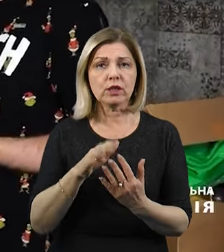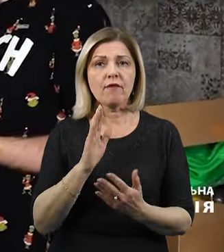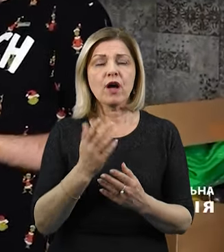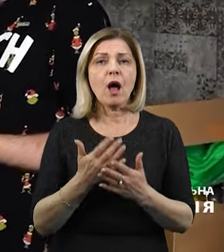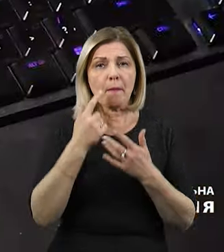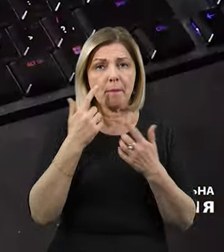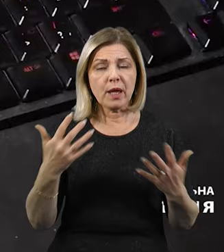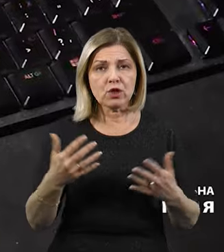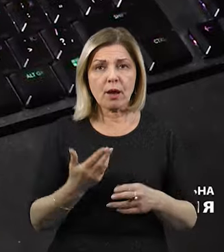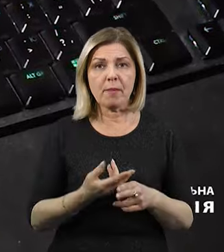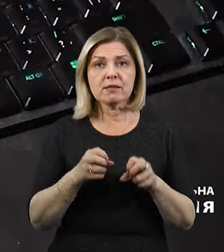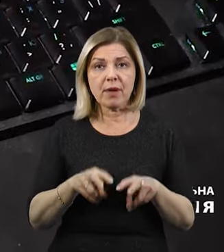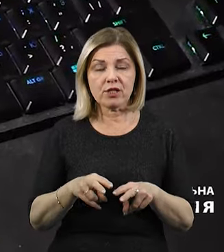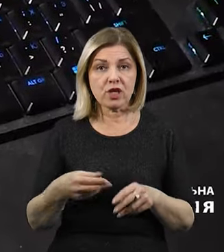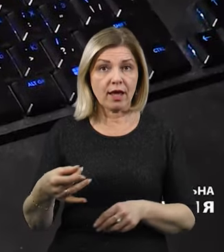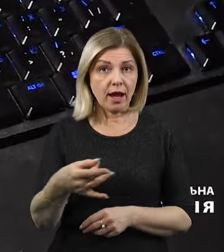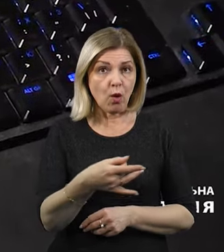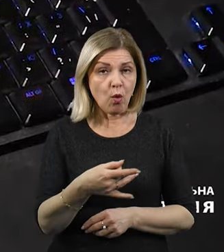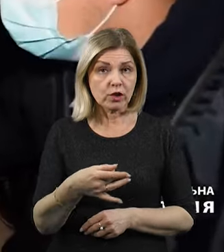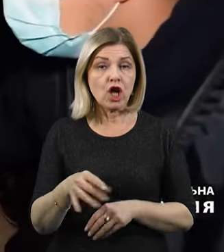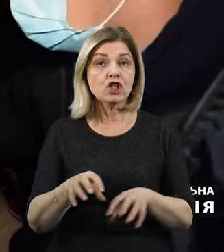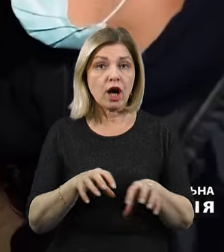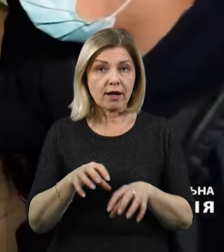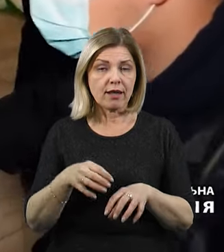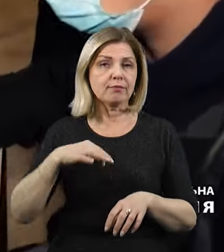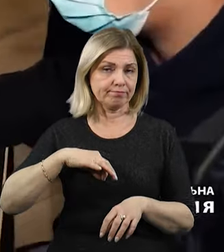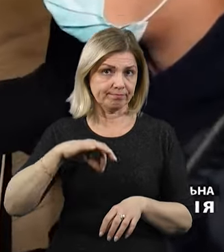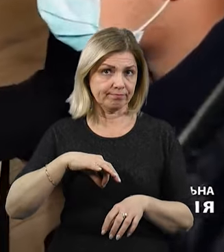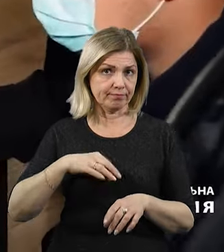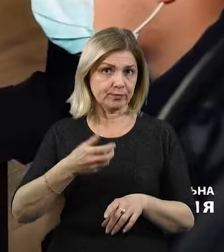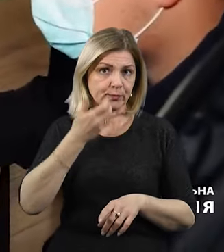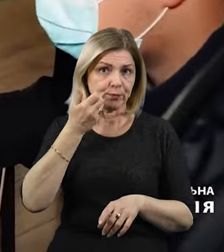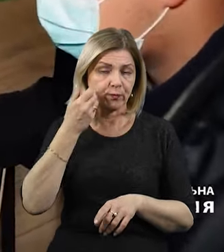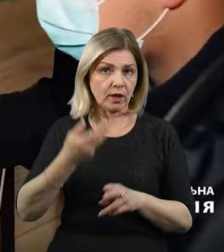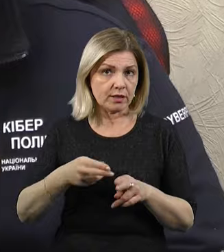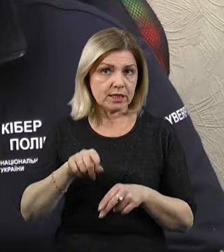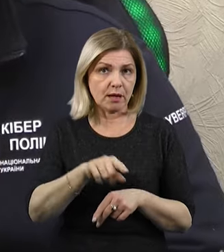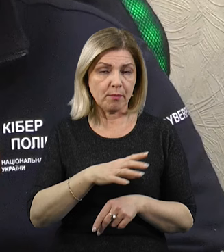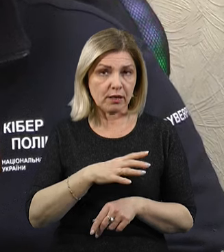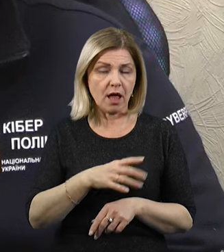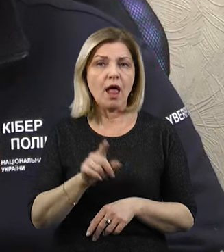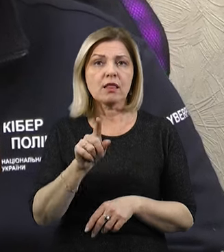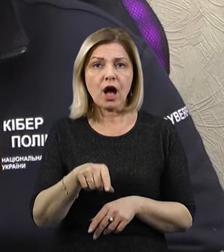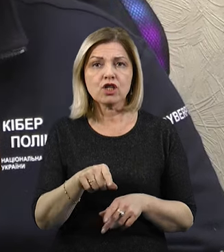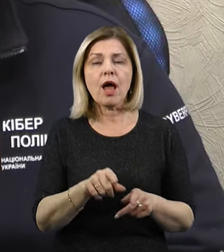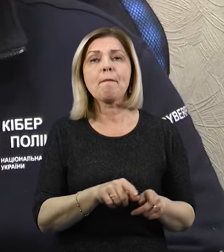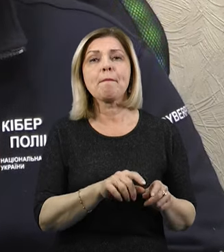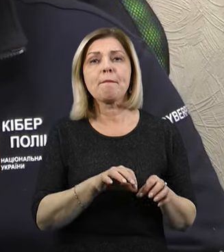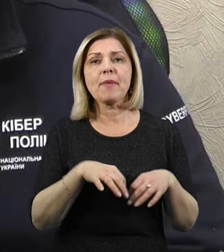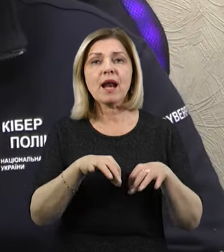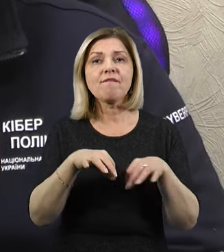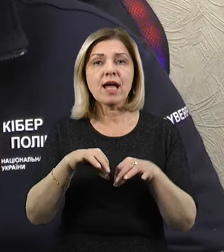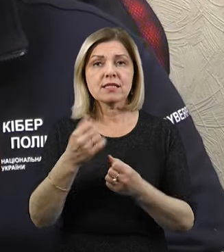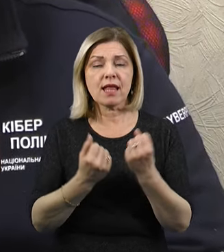наші регіони, шахрій так само цим скористовувався. Сюди ж можна віднести перевезення. Тобто,